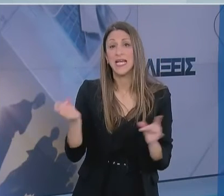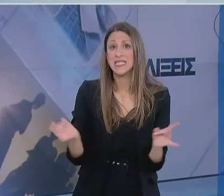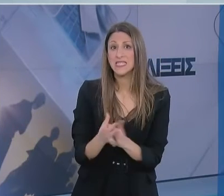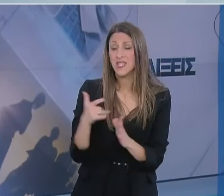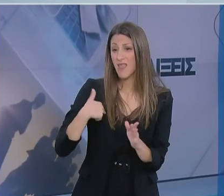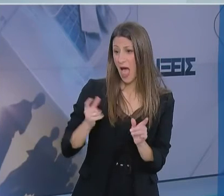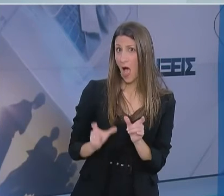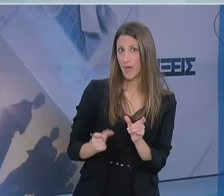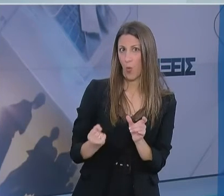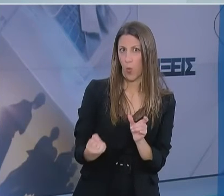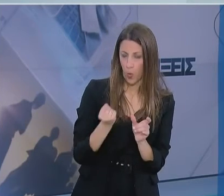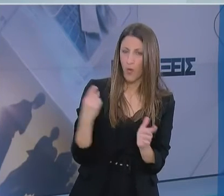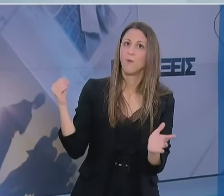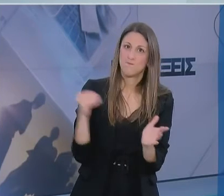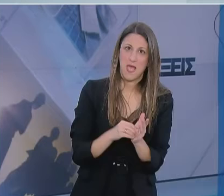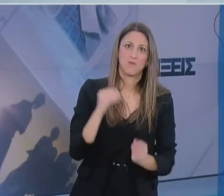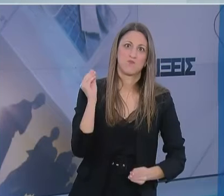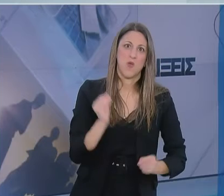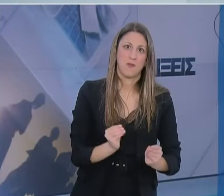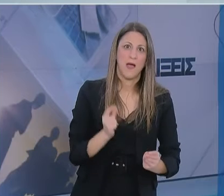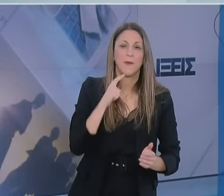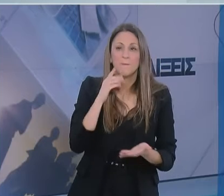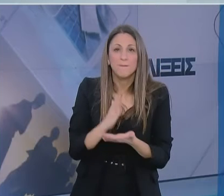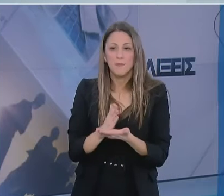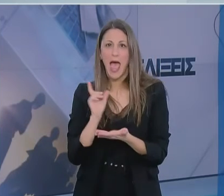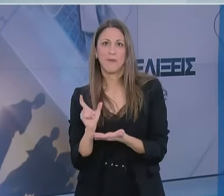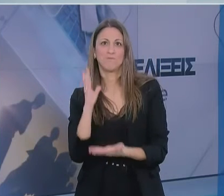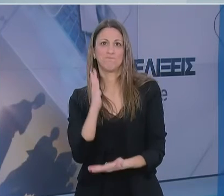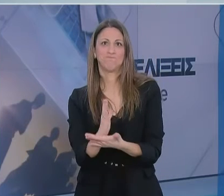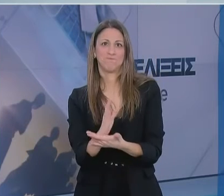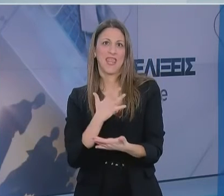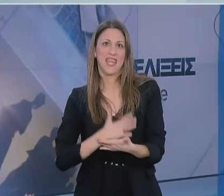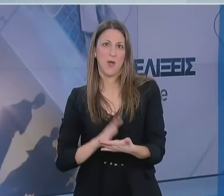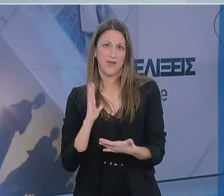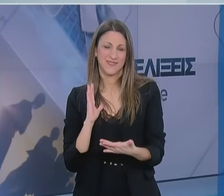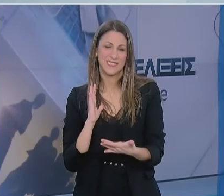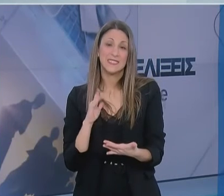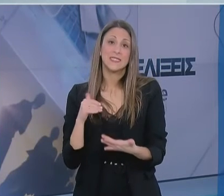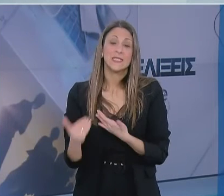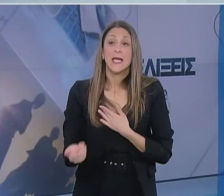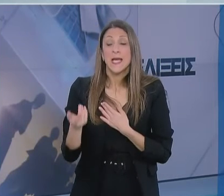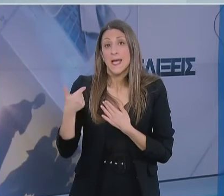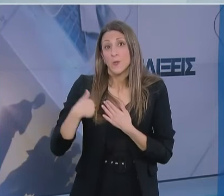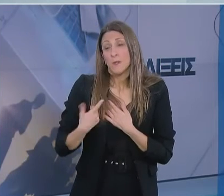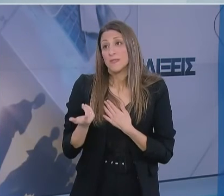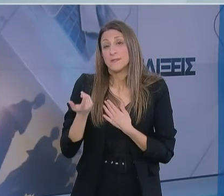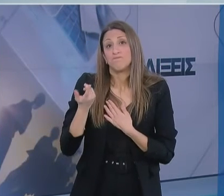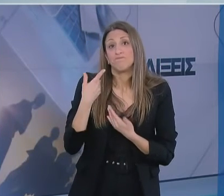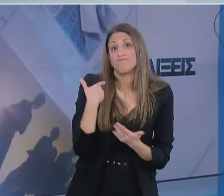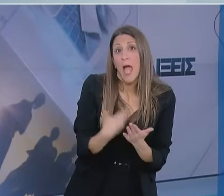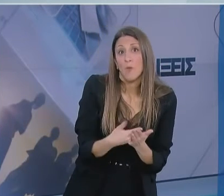με διαφορετικό τρόπο αλλά έχει το ίδιο αποτέλεσμα και θα έχουμε περισσότερες πληροφορίες σαν επιστημονική κοινότητα